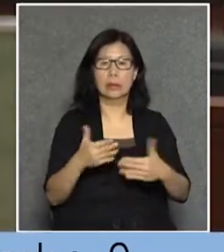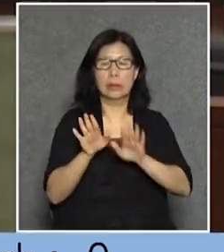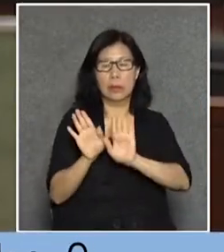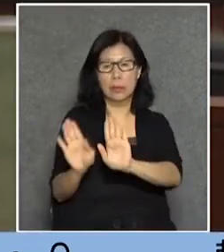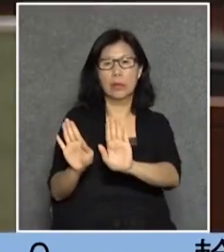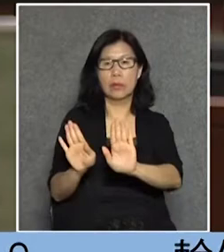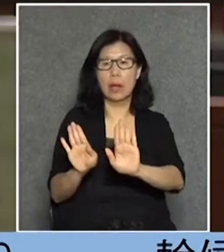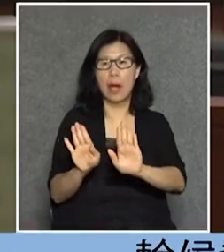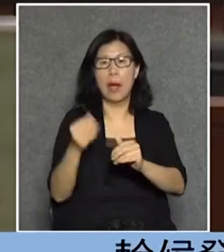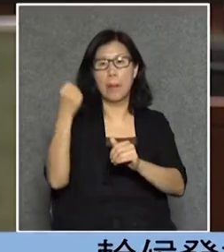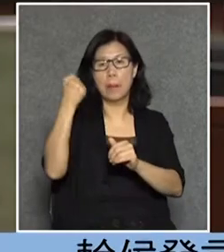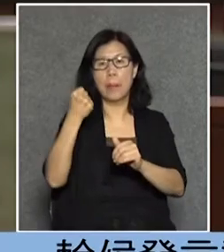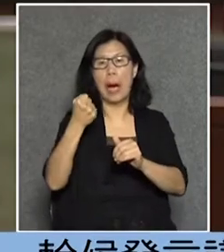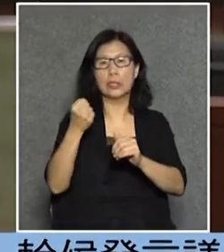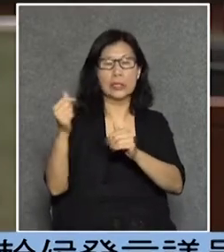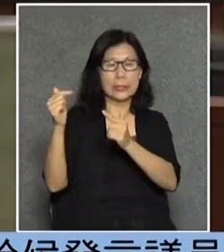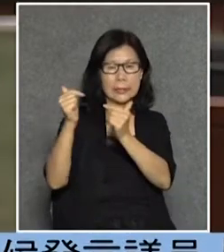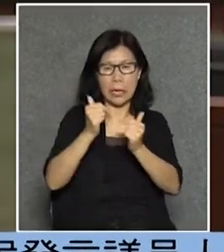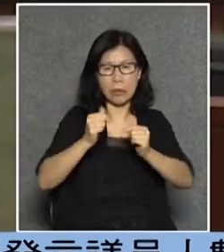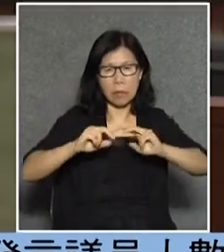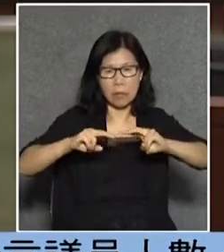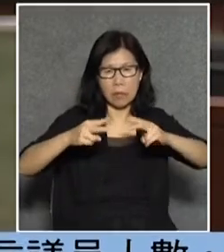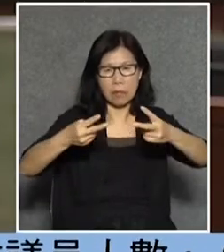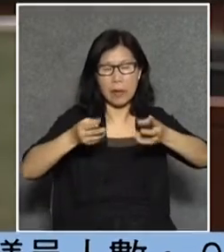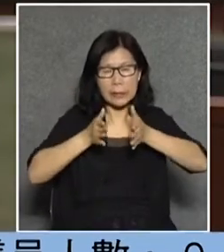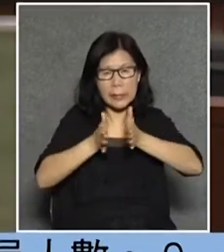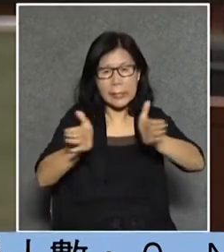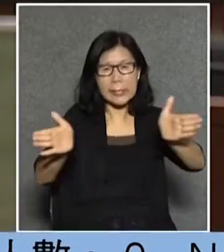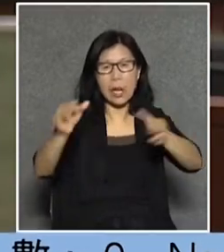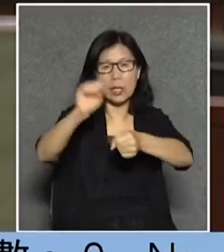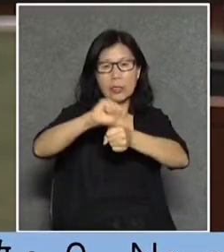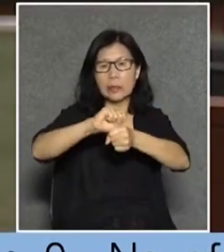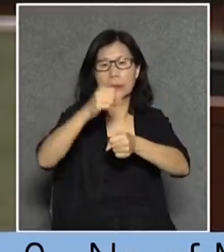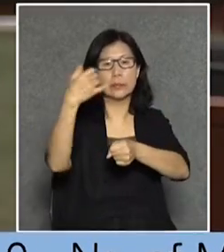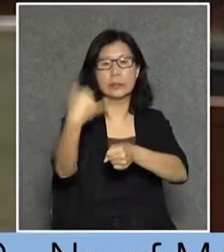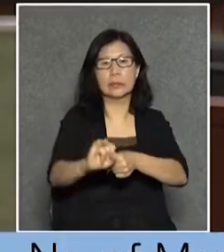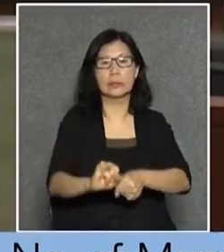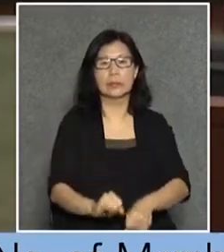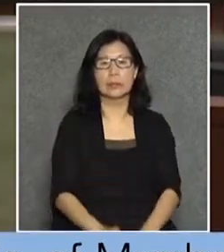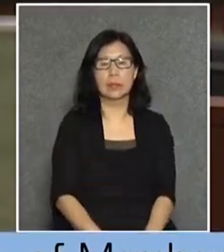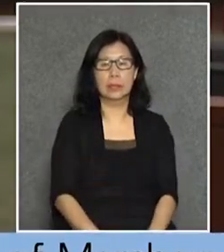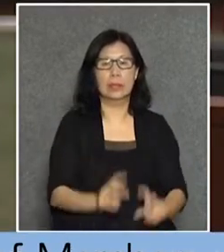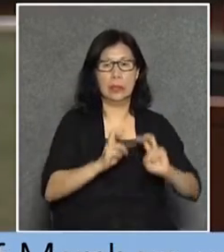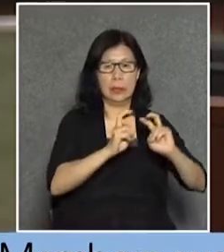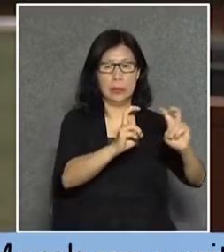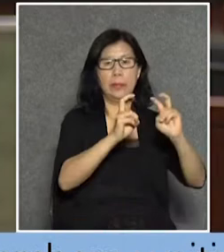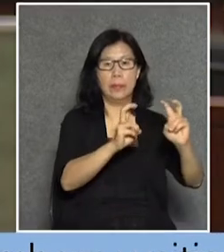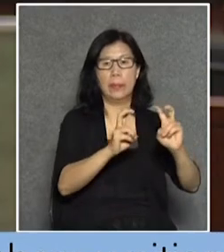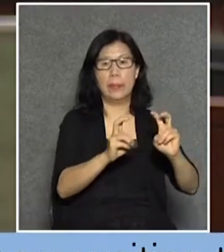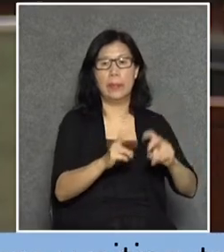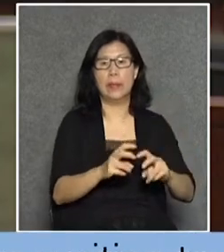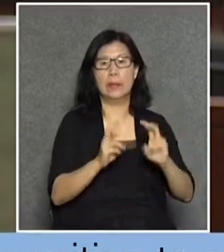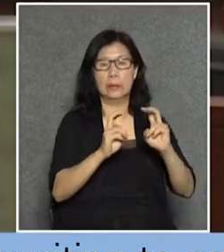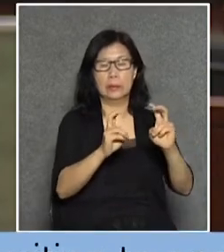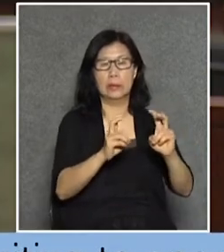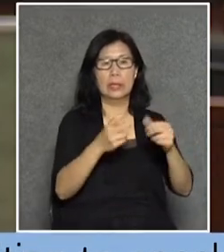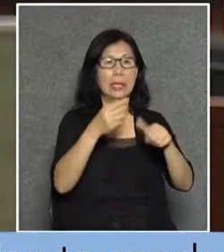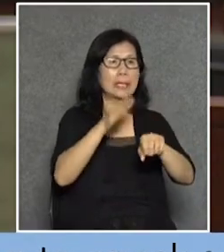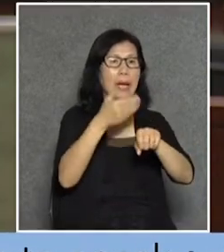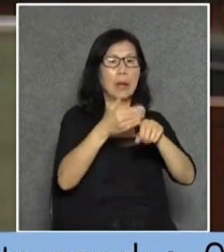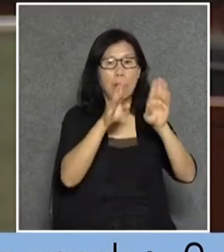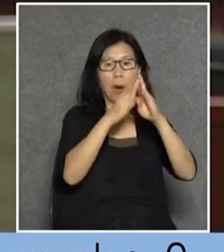長大家都應該記得就是在鐵路這個地鐵的初期